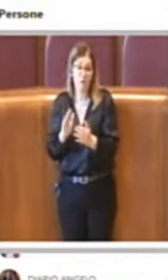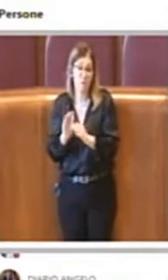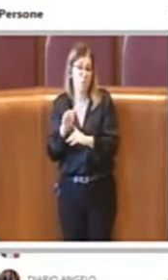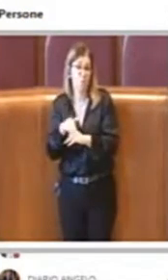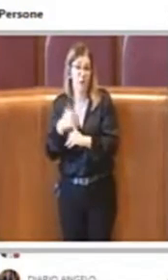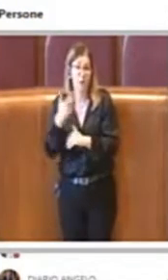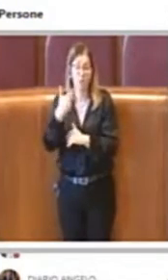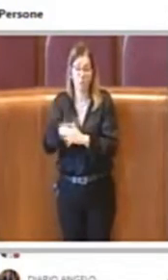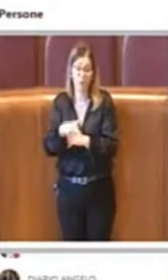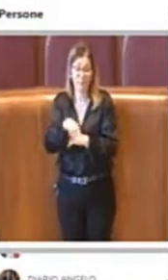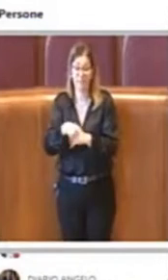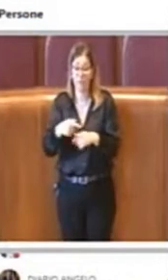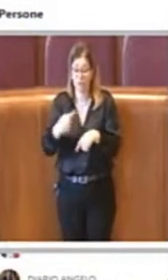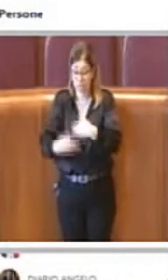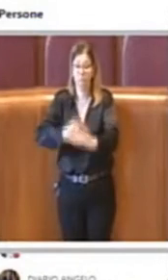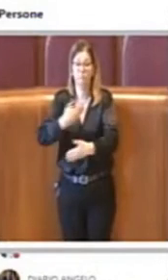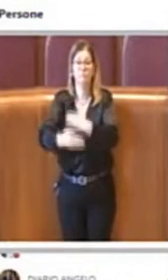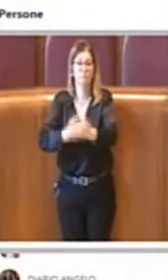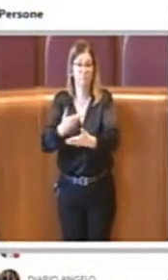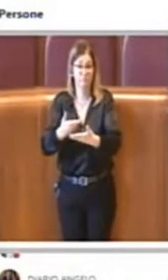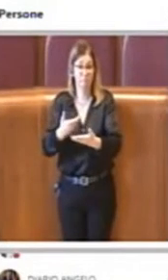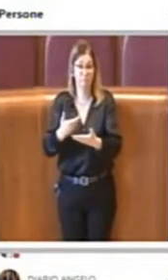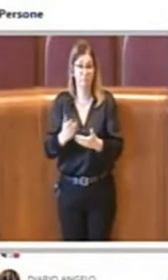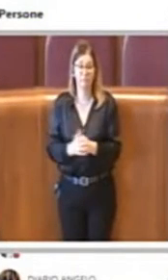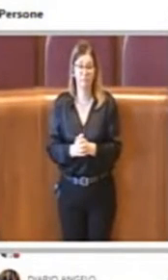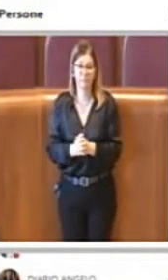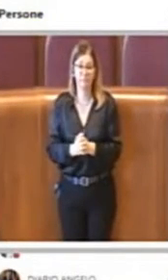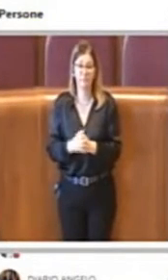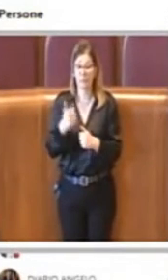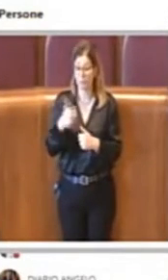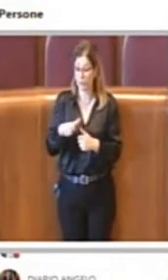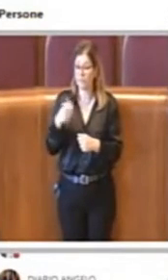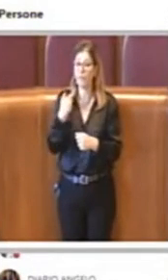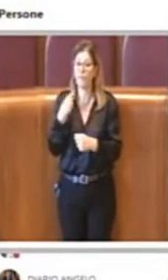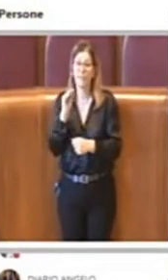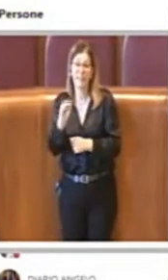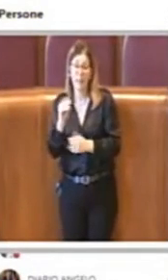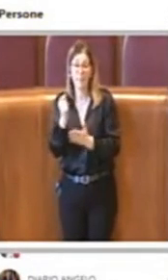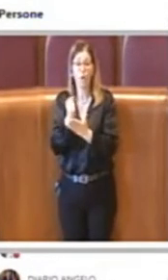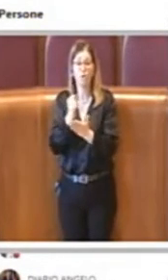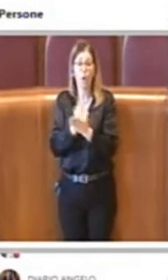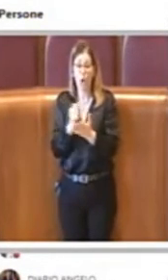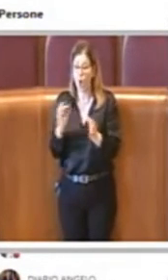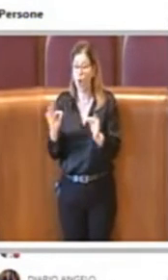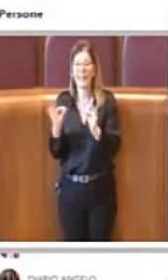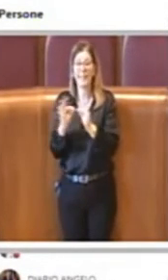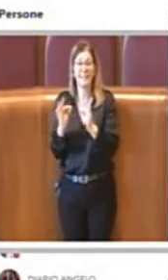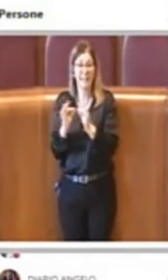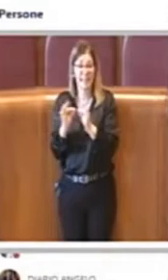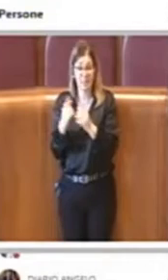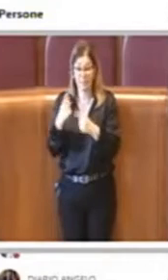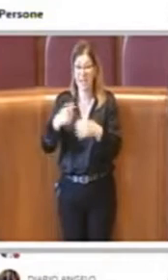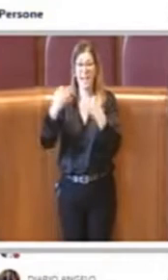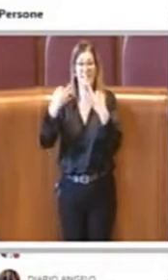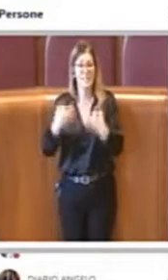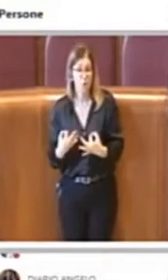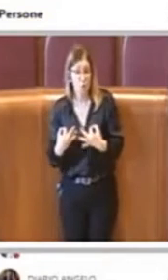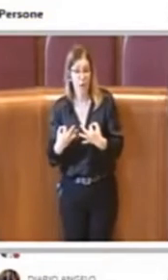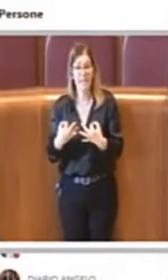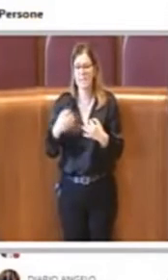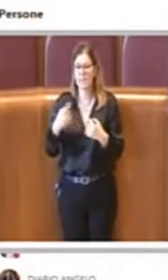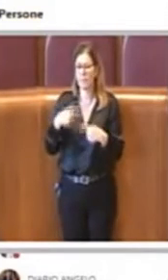riavviato questo chiedeva un protocollo di intesa con i responsabili della sicurezza i medici competenti, gli esperti dell